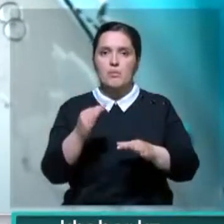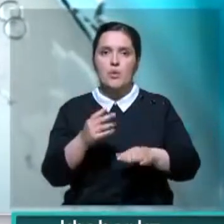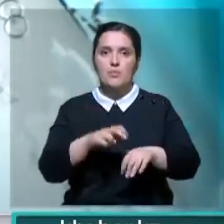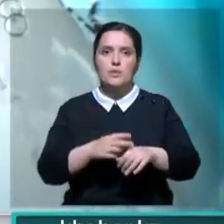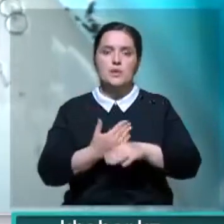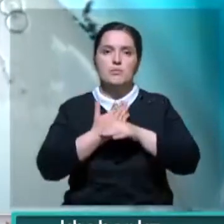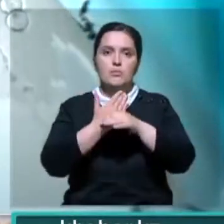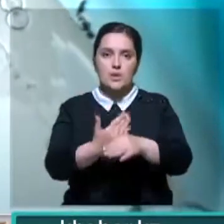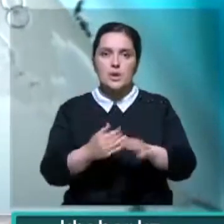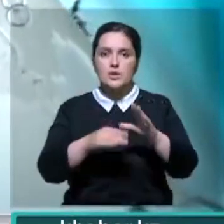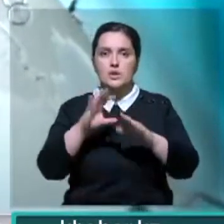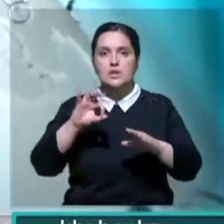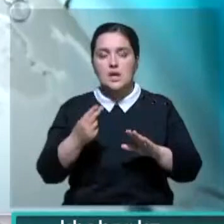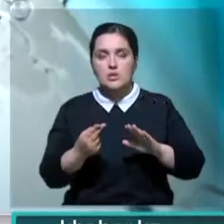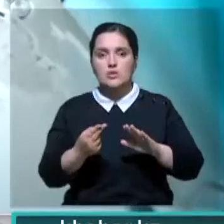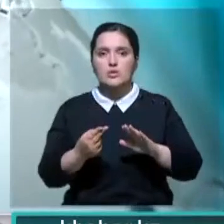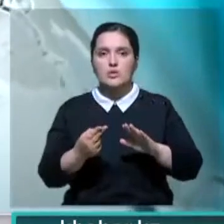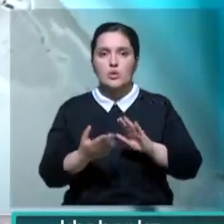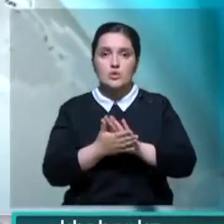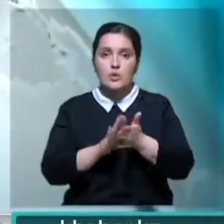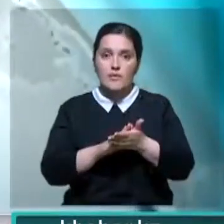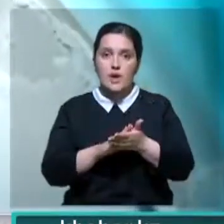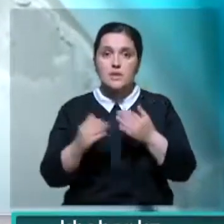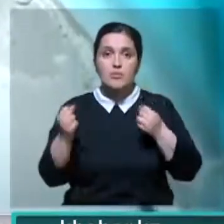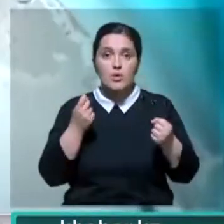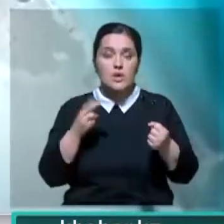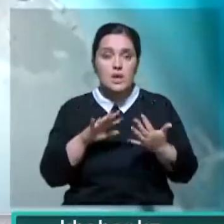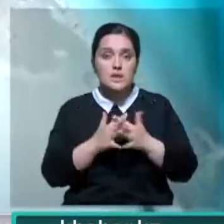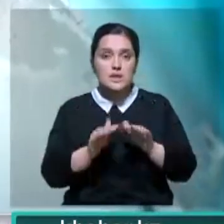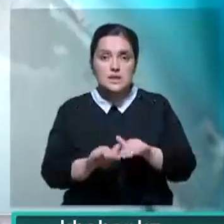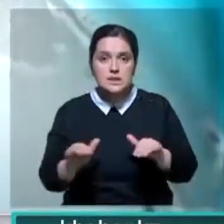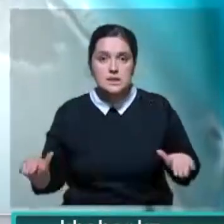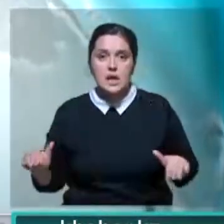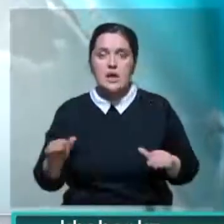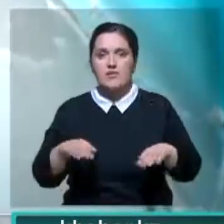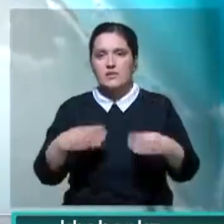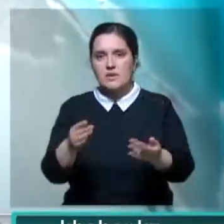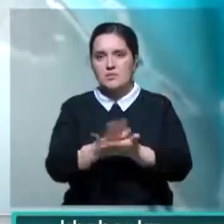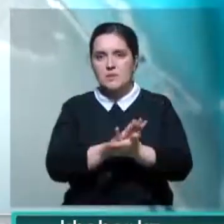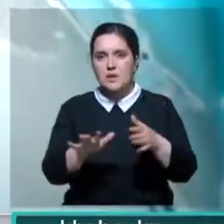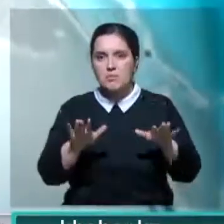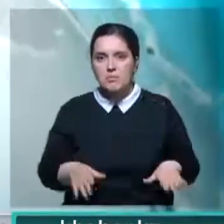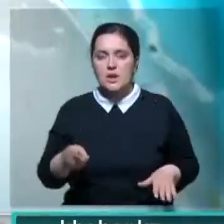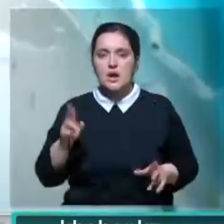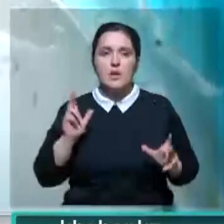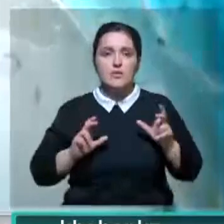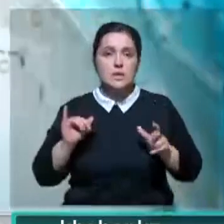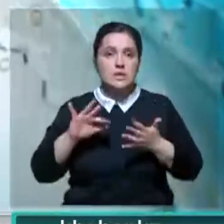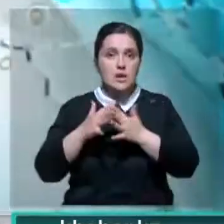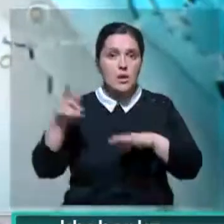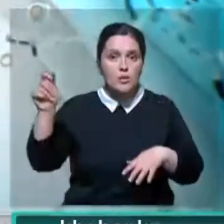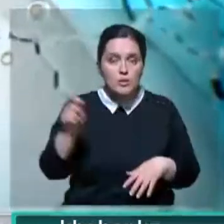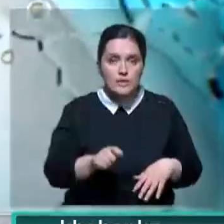оказанию медпомощи, улучшению социальных условий в сфере спорта для сельских детей, выделению образовательных грантов для абитуриентов